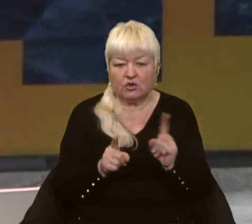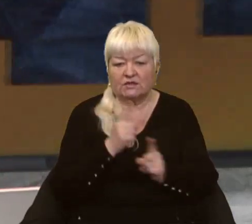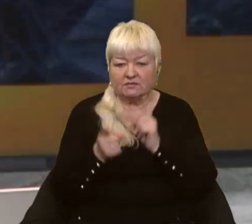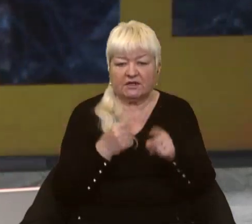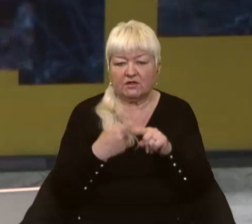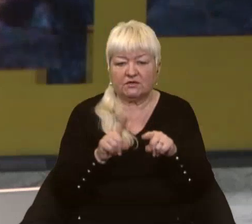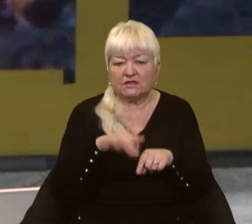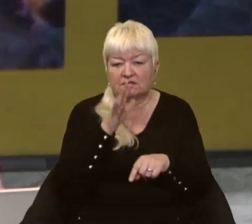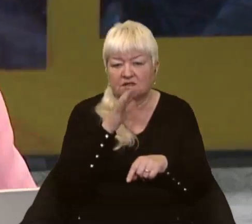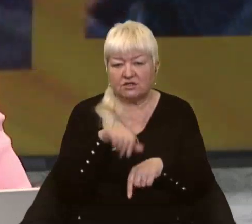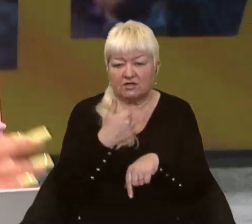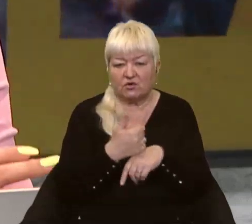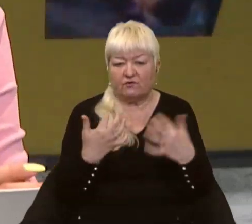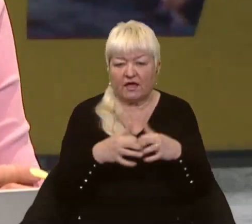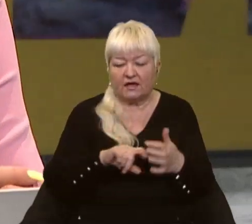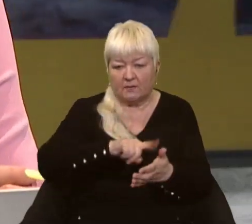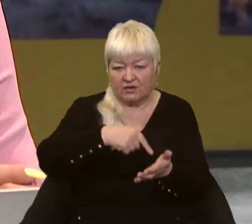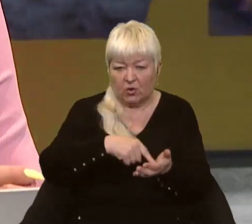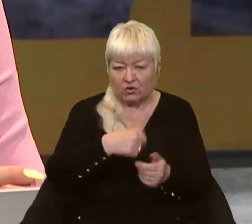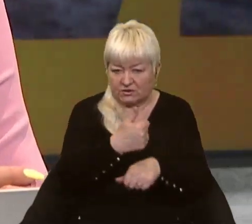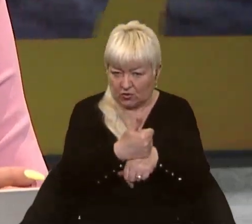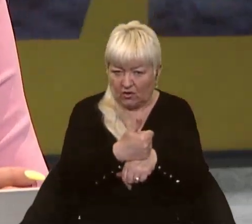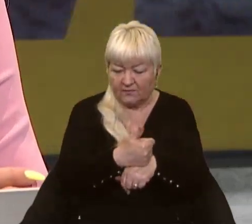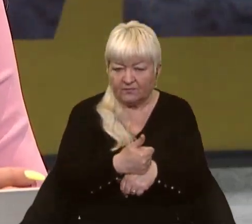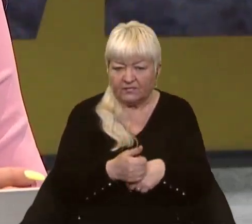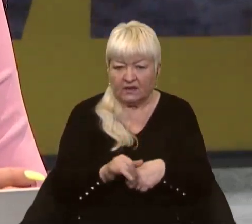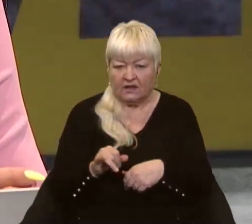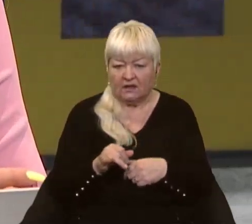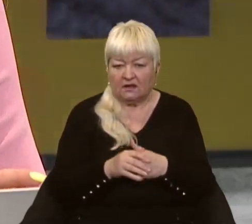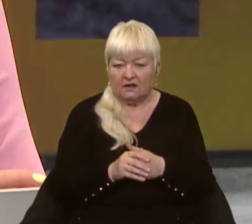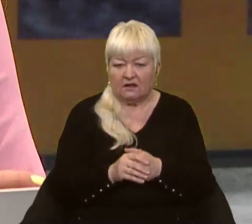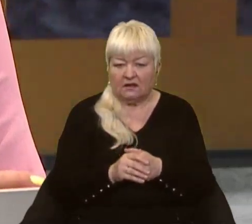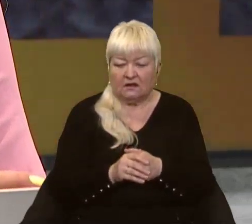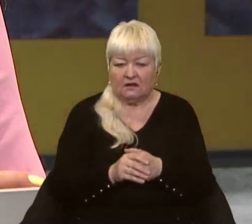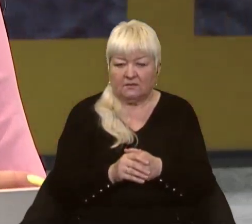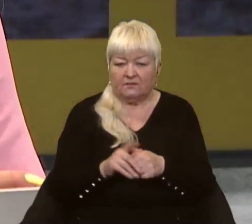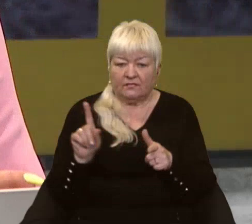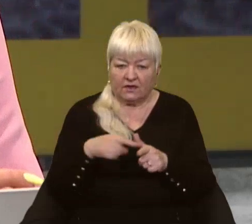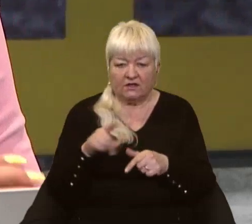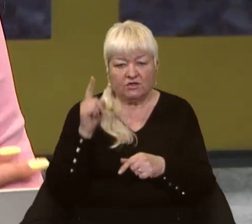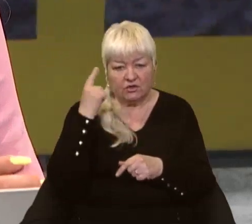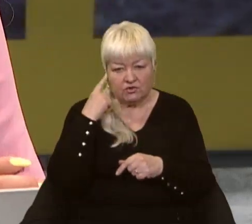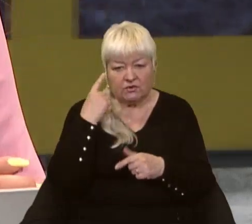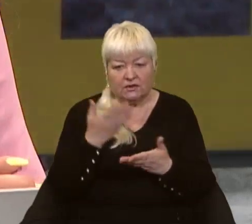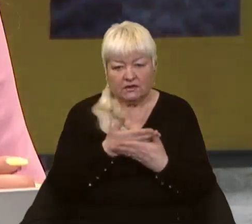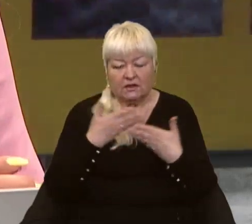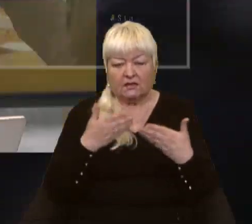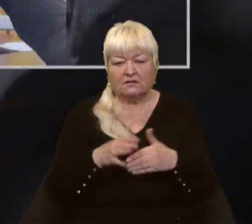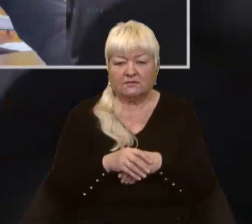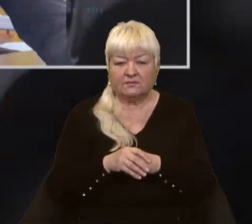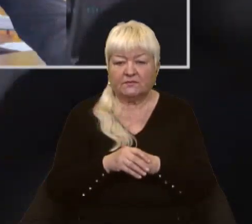цей час у міського голови Краматорська Олександра Гончаренка. Пане Олександре, чи чуєте ви нас, чи не зв'язково ви з нами?